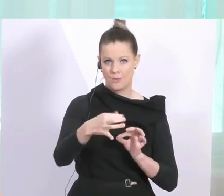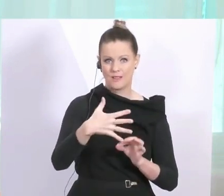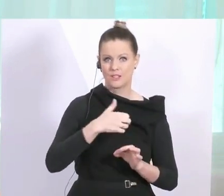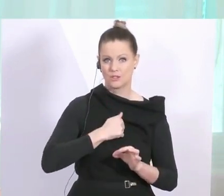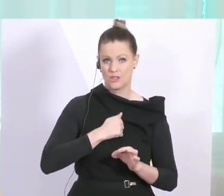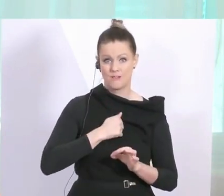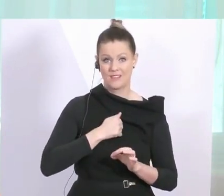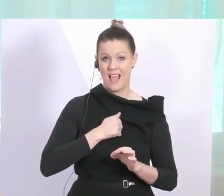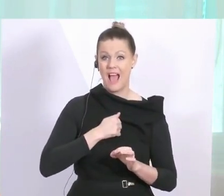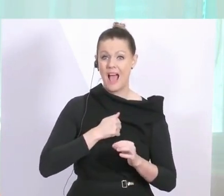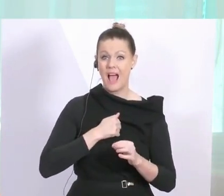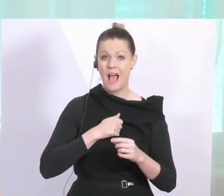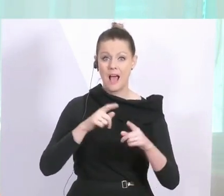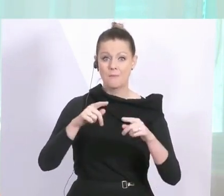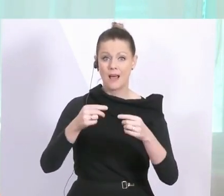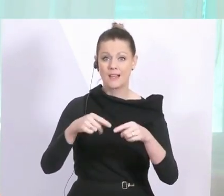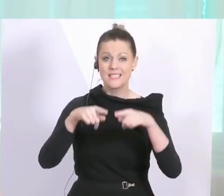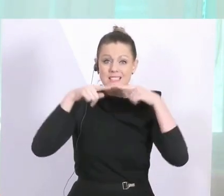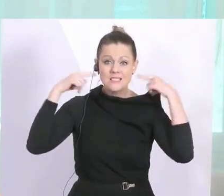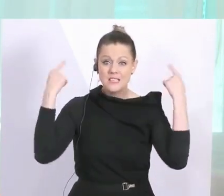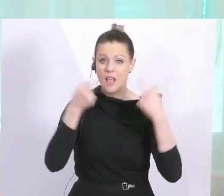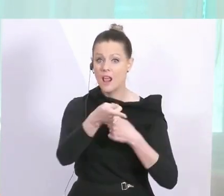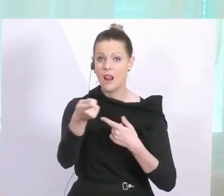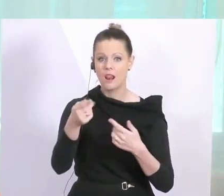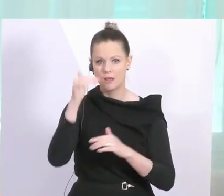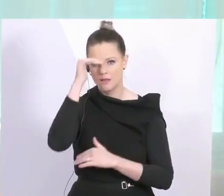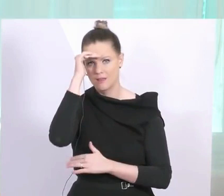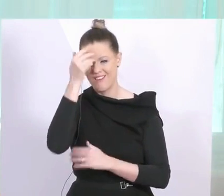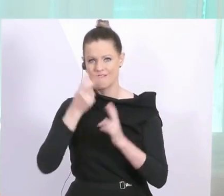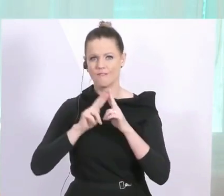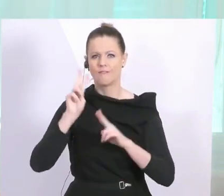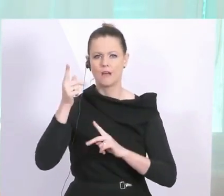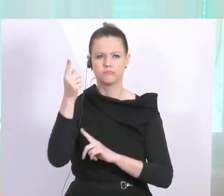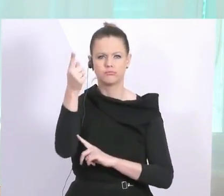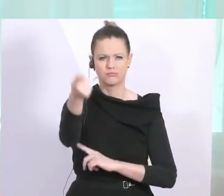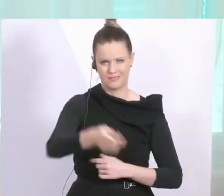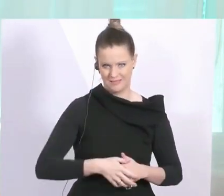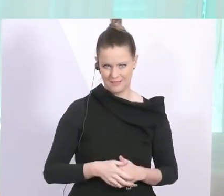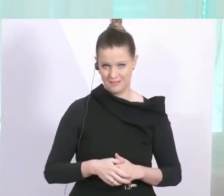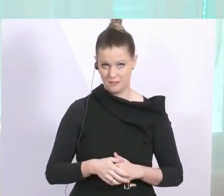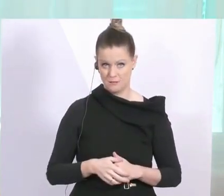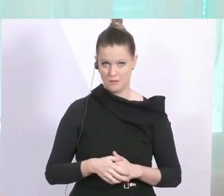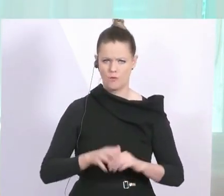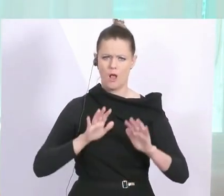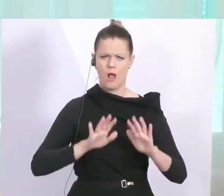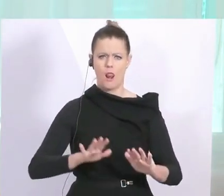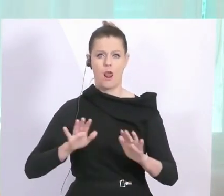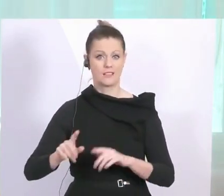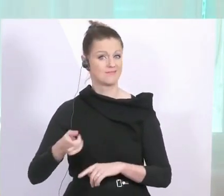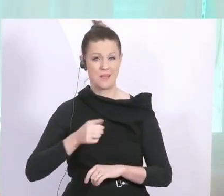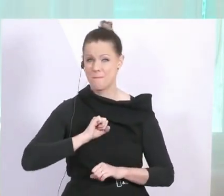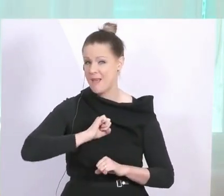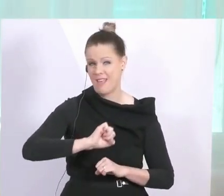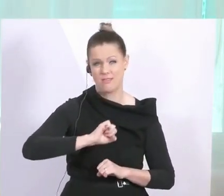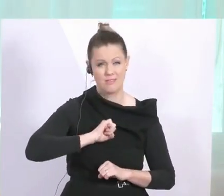sind weit, weit von den Zielen entfernt. Und deswegen heißt es nicht nachlassen, sondern beschleunigen, mehr Tempo machen, noch